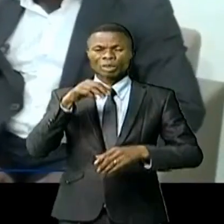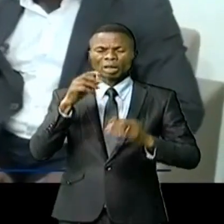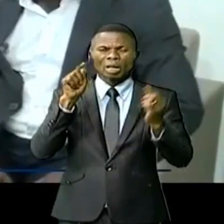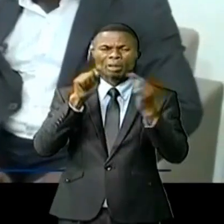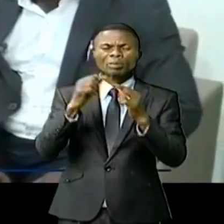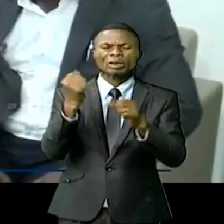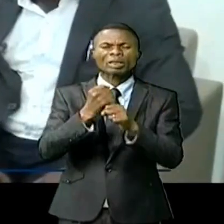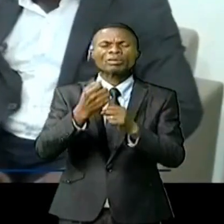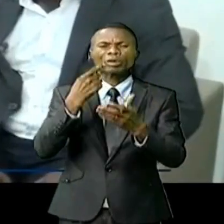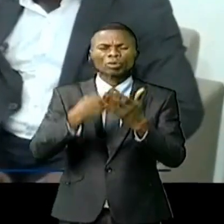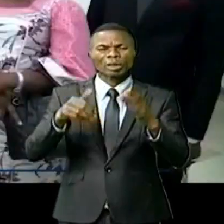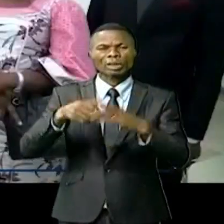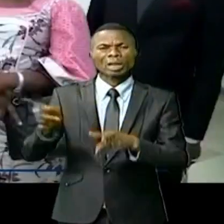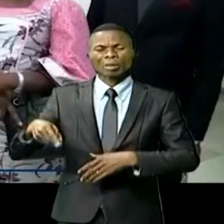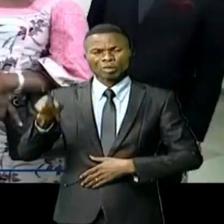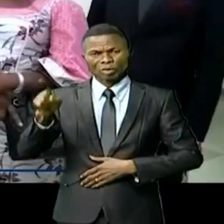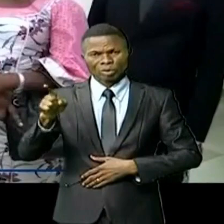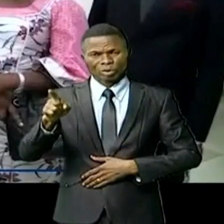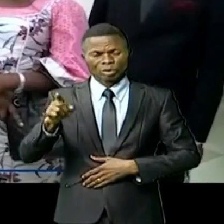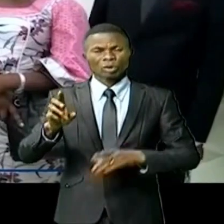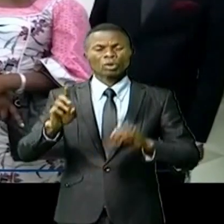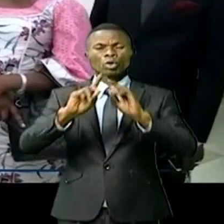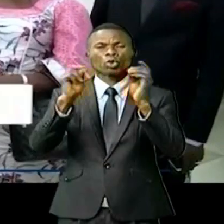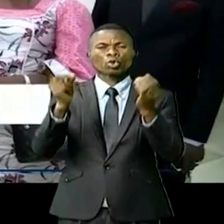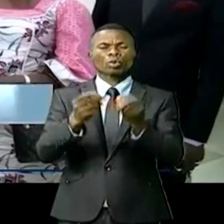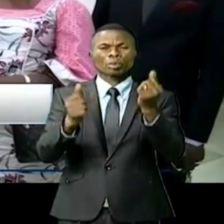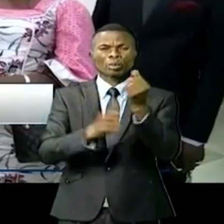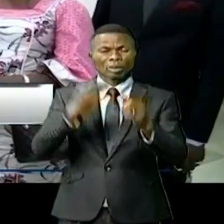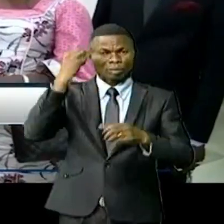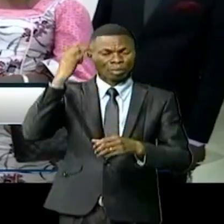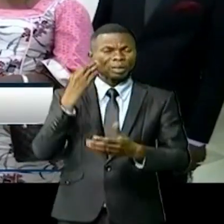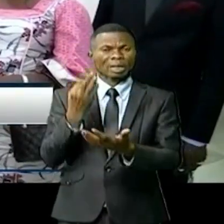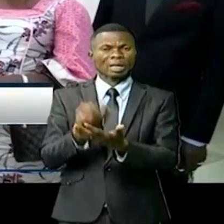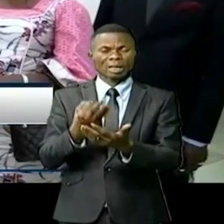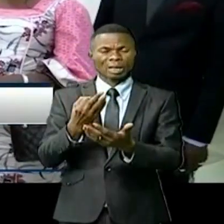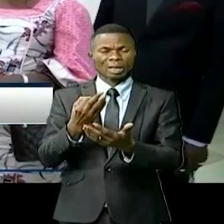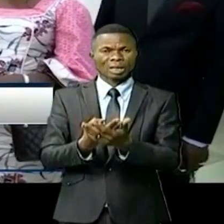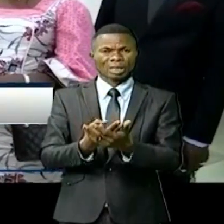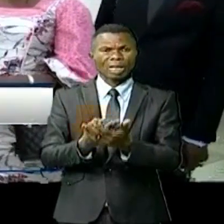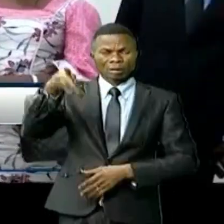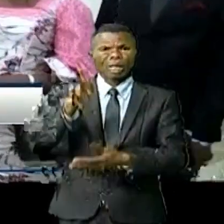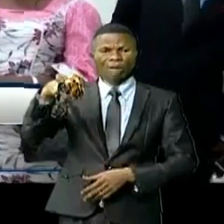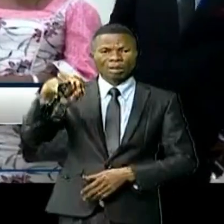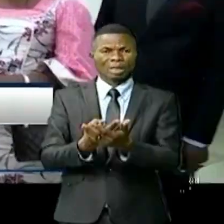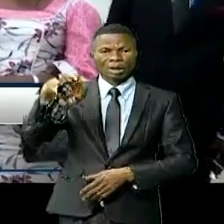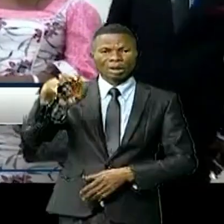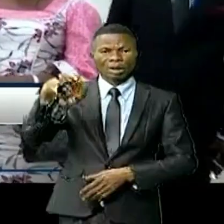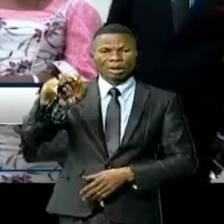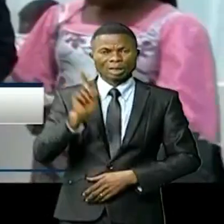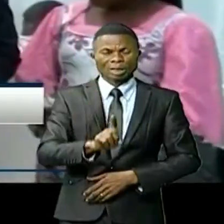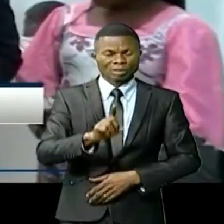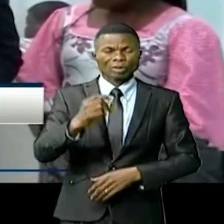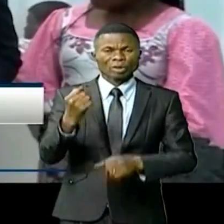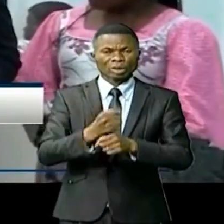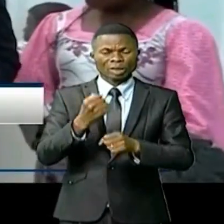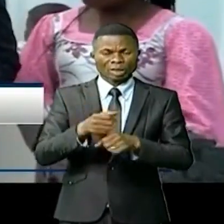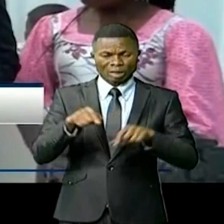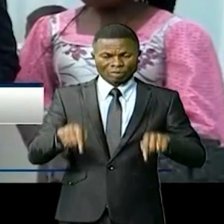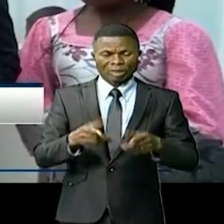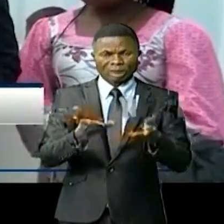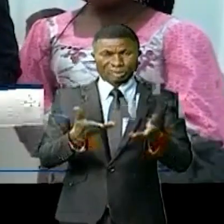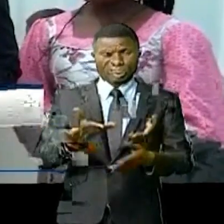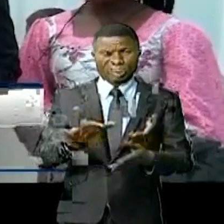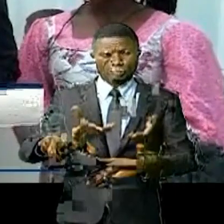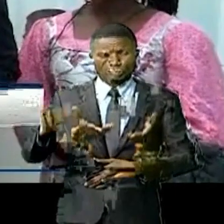à travers la province. La délégation du ministre des finances de Pétantique est venue en mission au Congo central